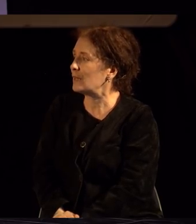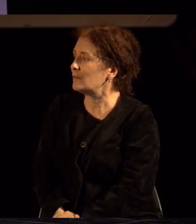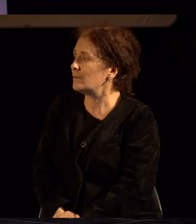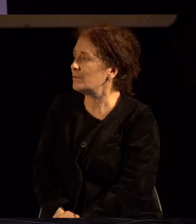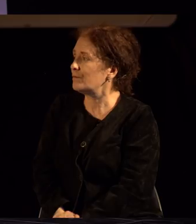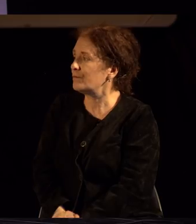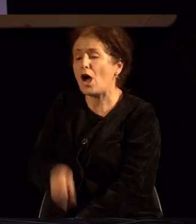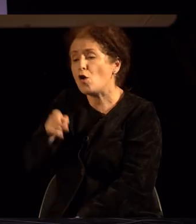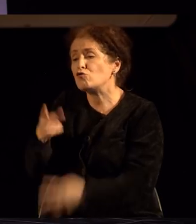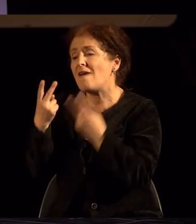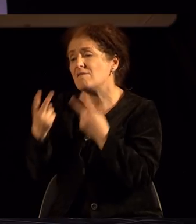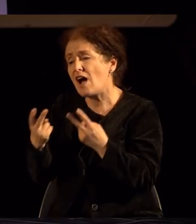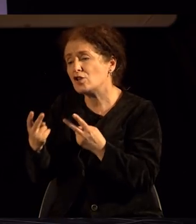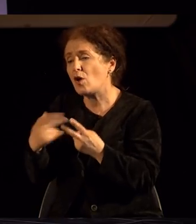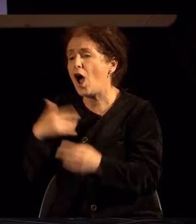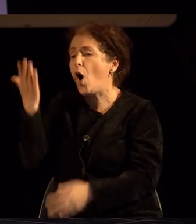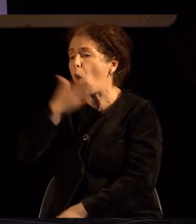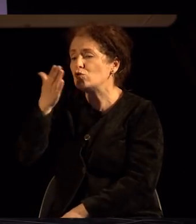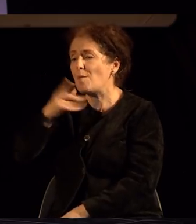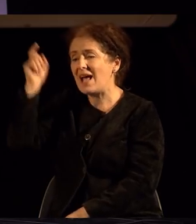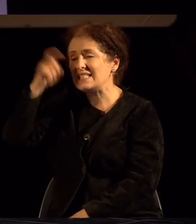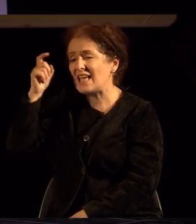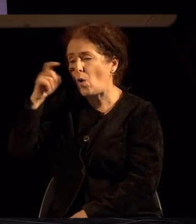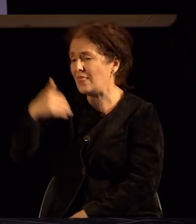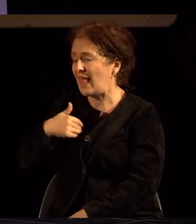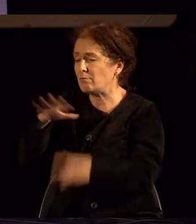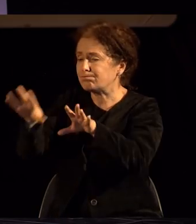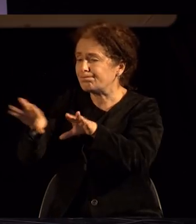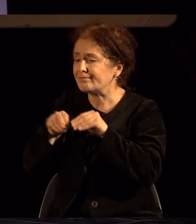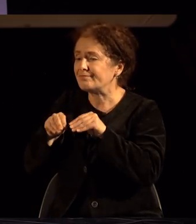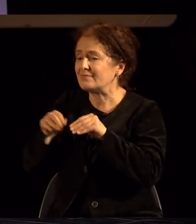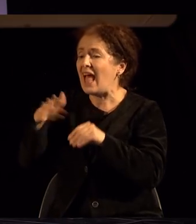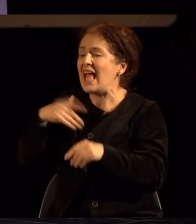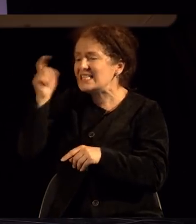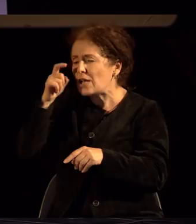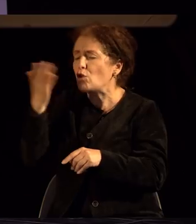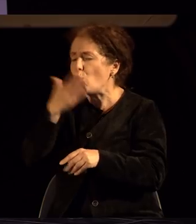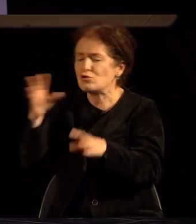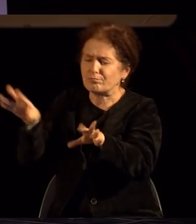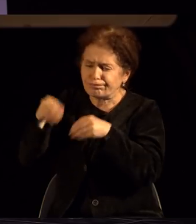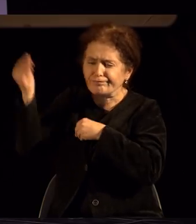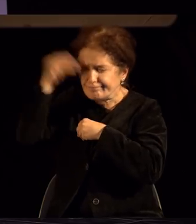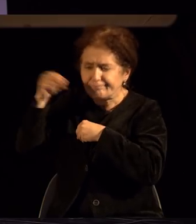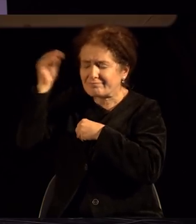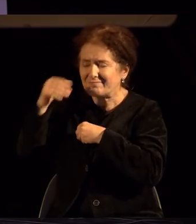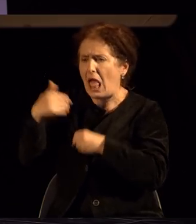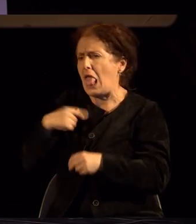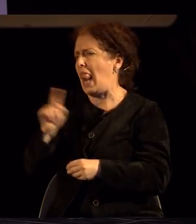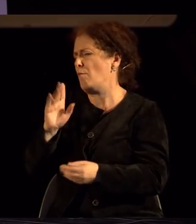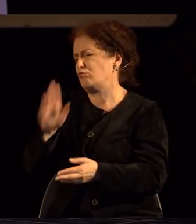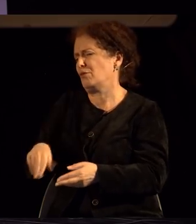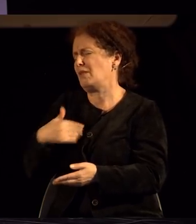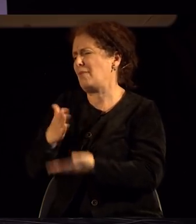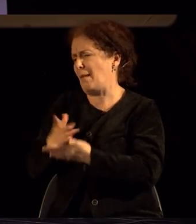оно што е важно е дека учам секој ден дека не море да бидам најсовршена за да